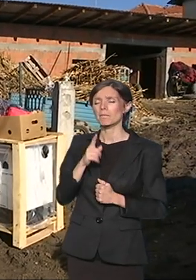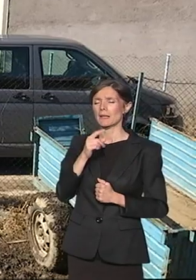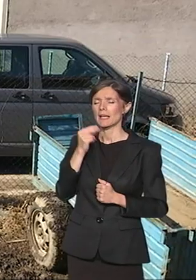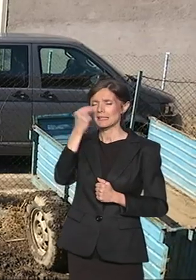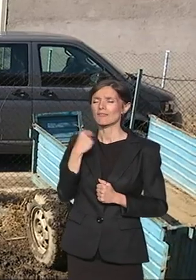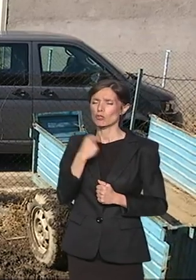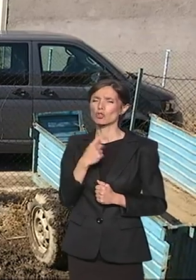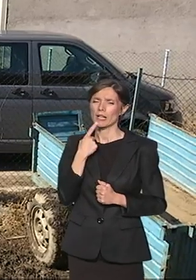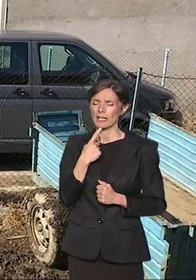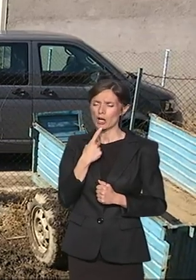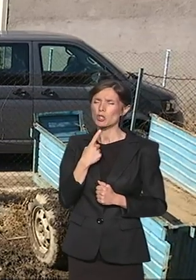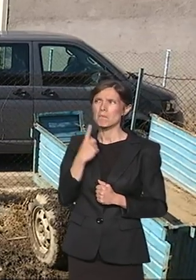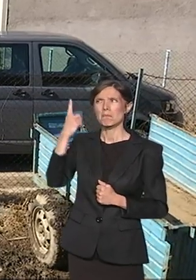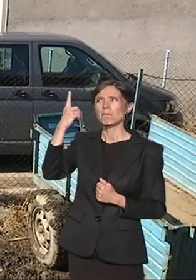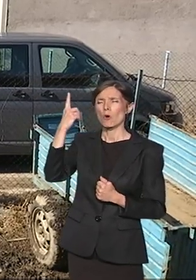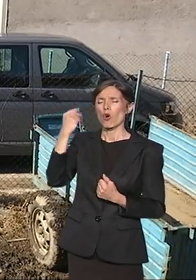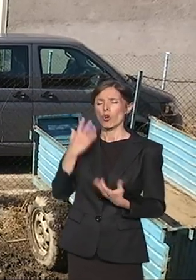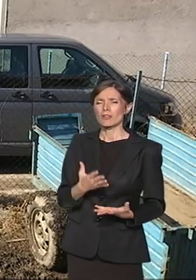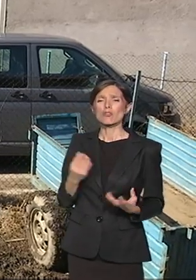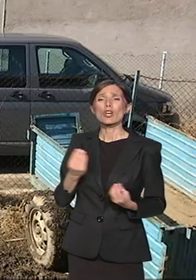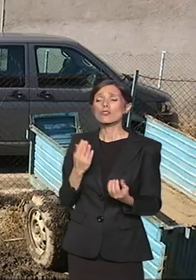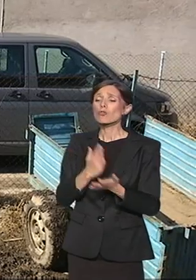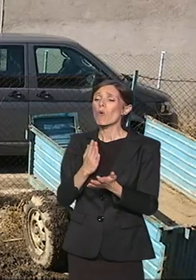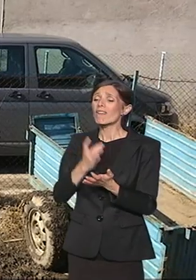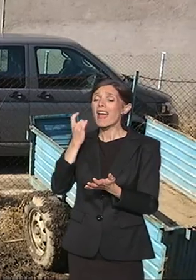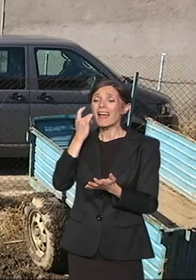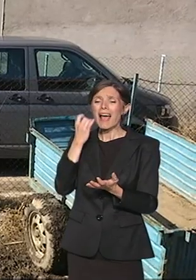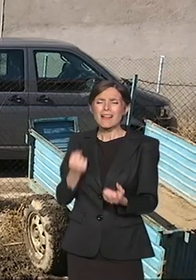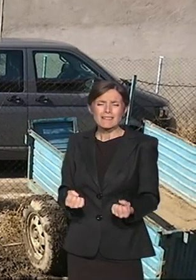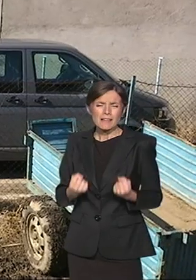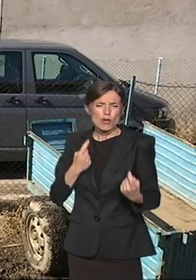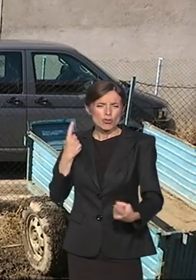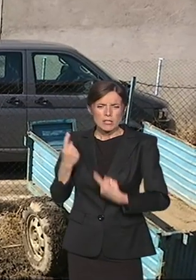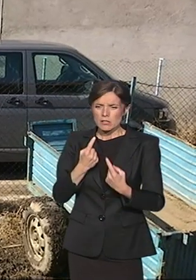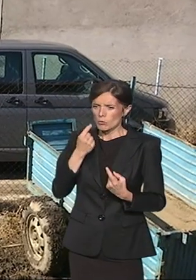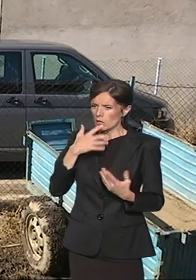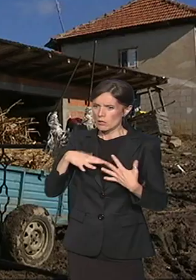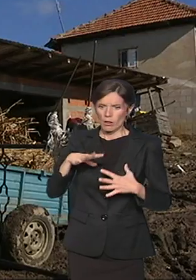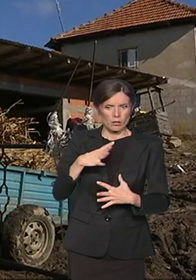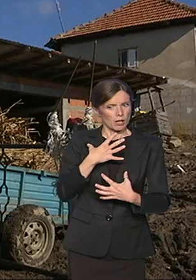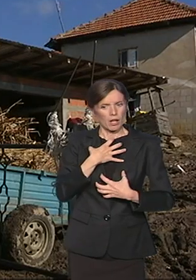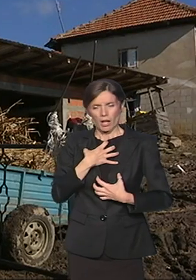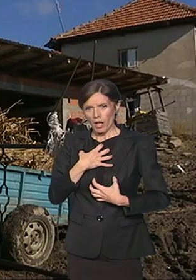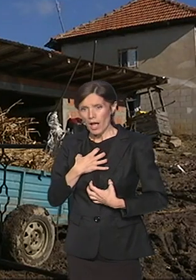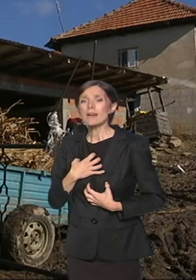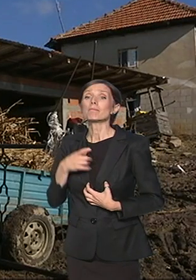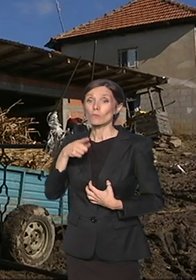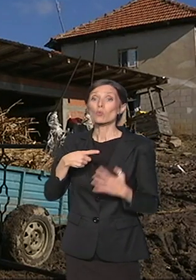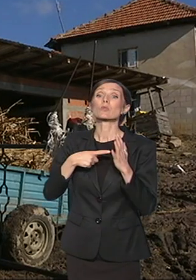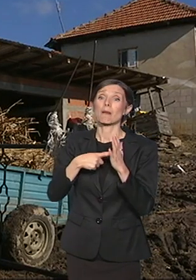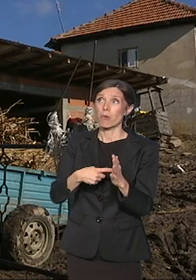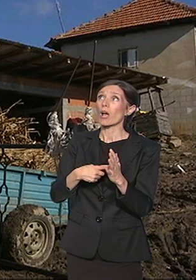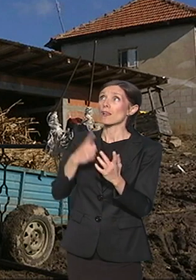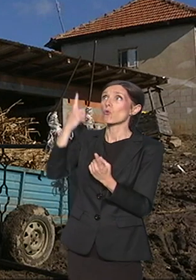zapravo se sila Božja u ljudskoj nemoći pokazuje. I ono što